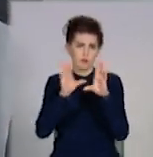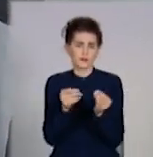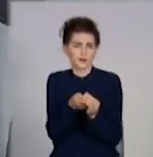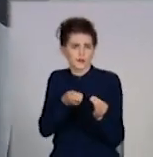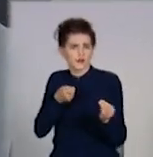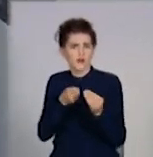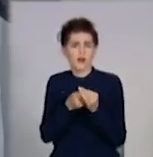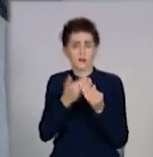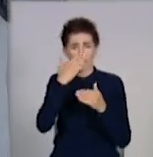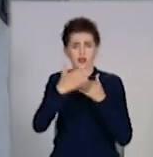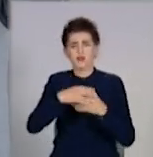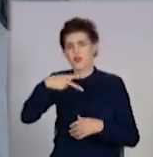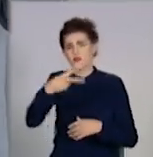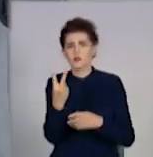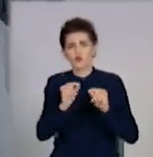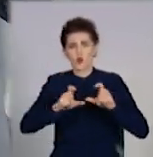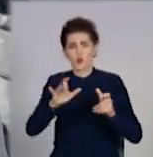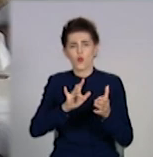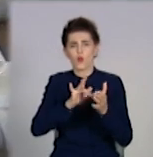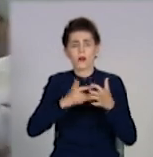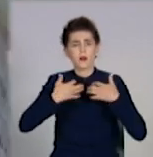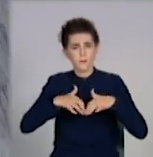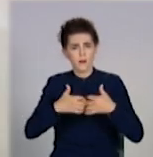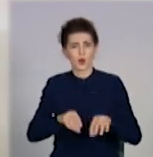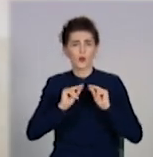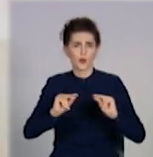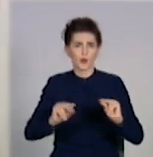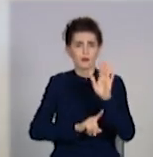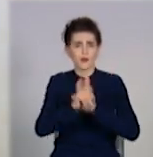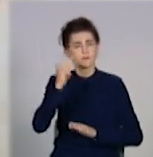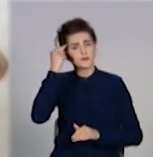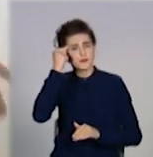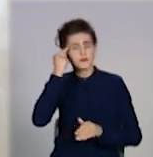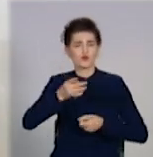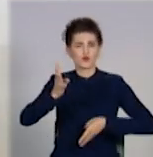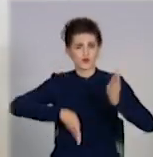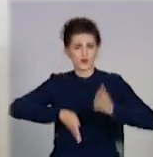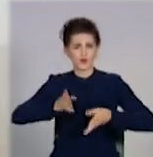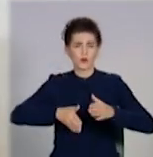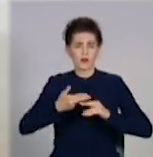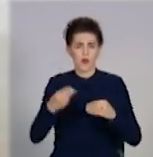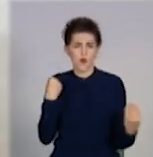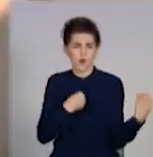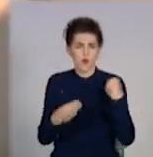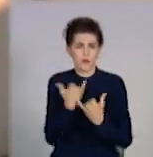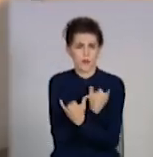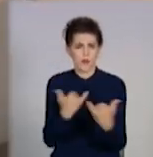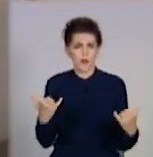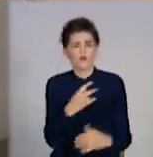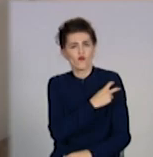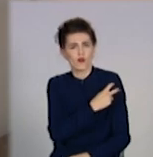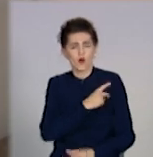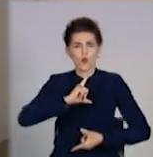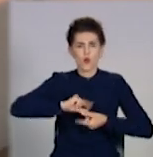У 22-й школі Краматорська вчителі стали до роботи. Захисні костюми для медиків шиють викладачки технологій. У